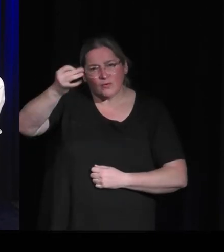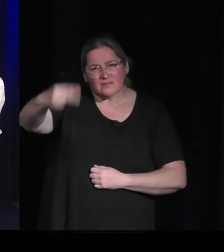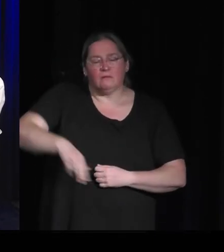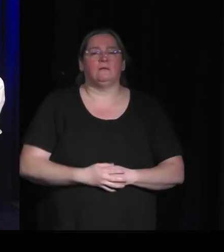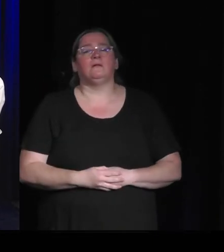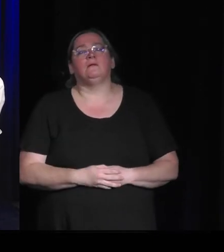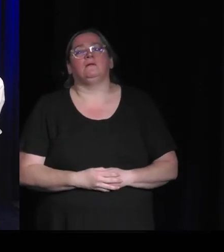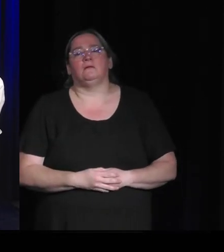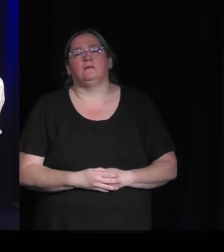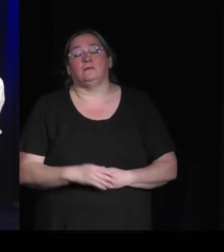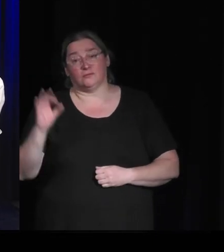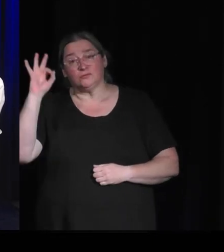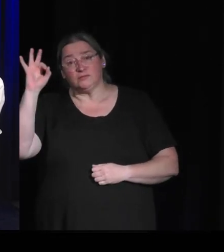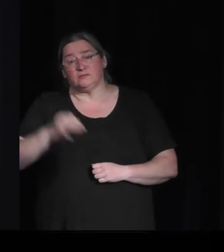oui.